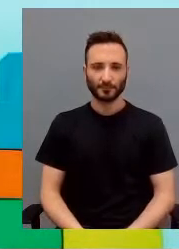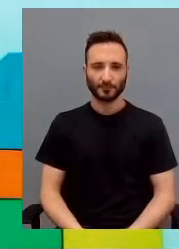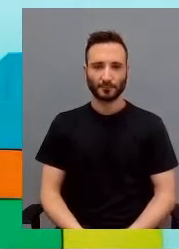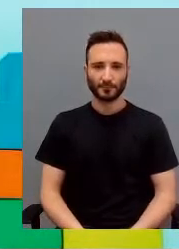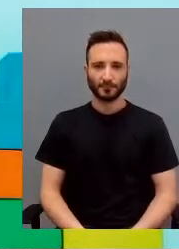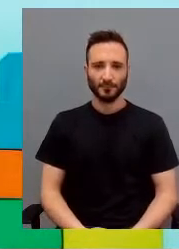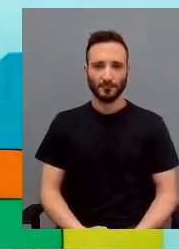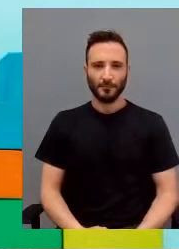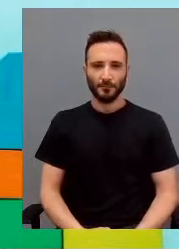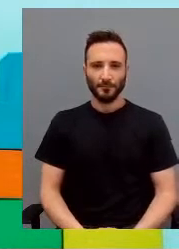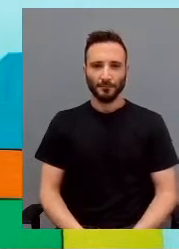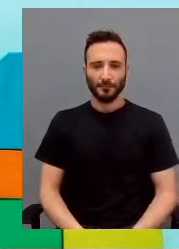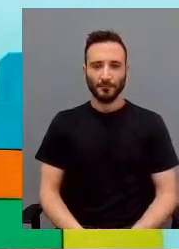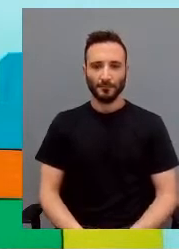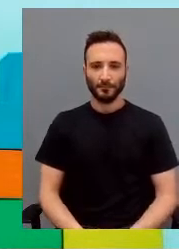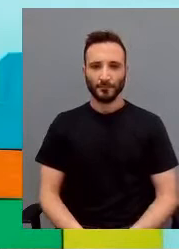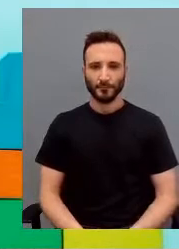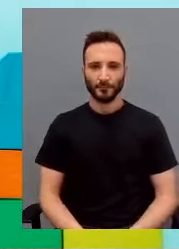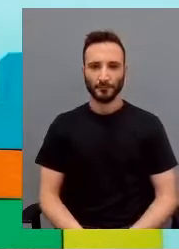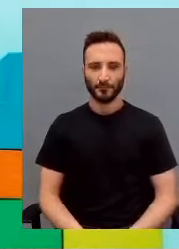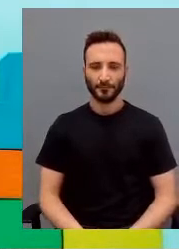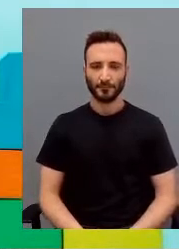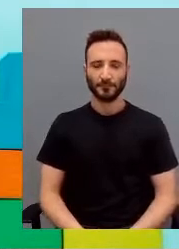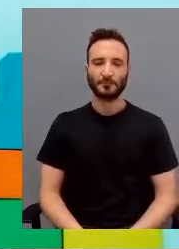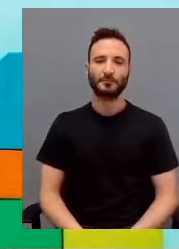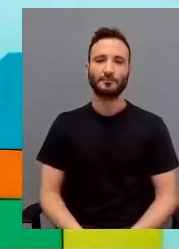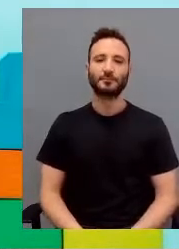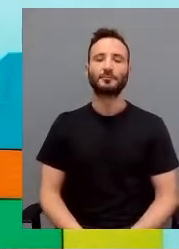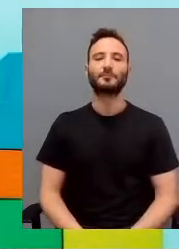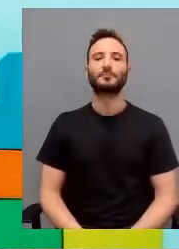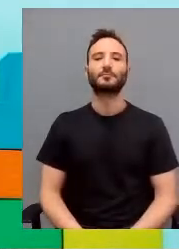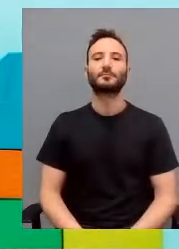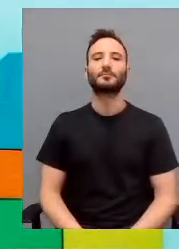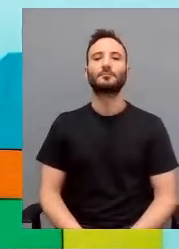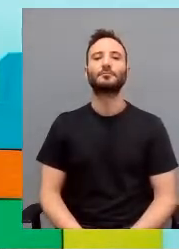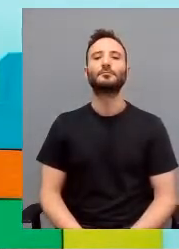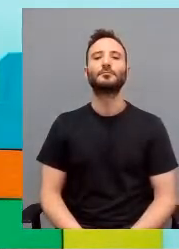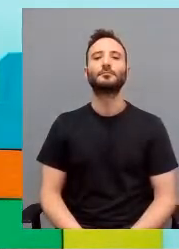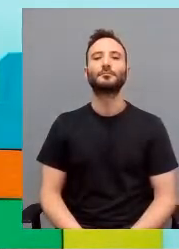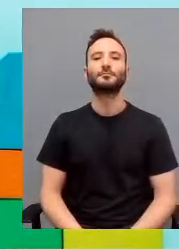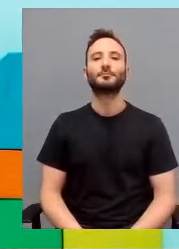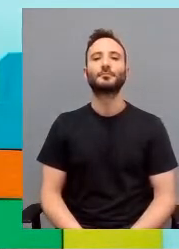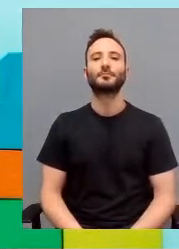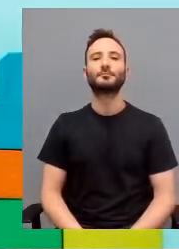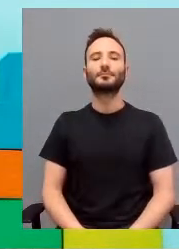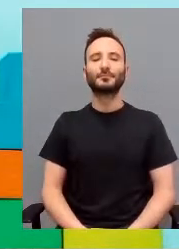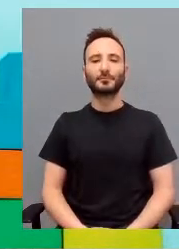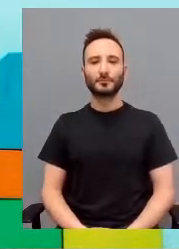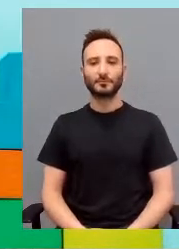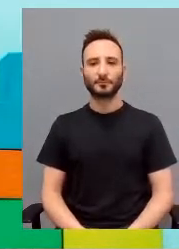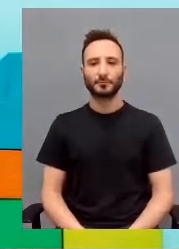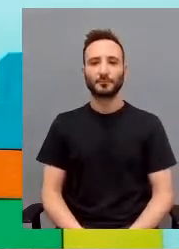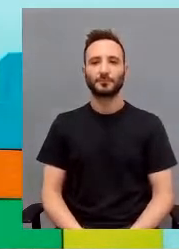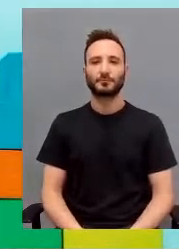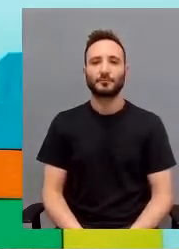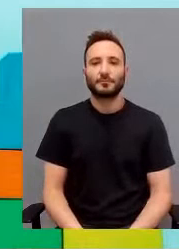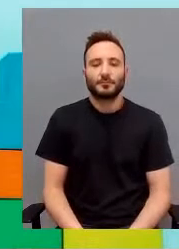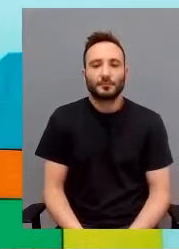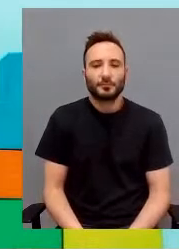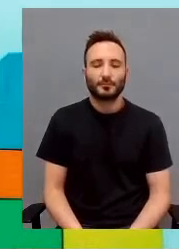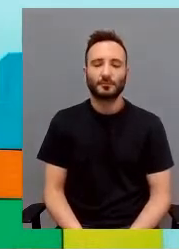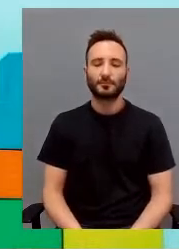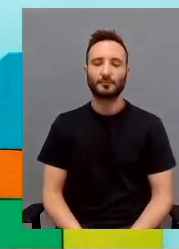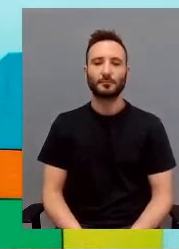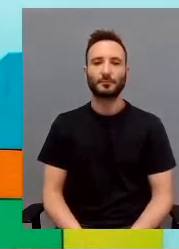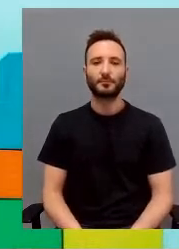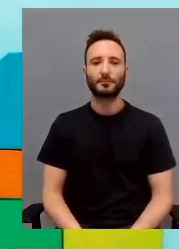invecchiando e spesso molti genitori non riescono più a farsi carico di un lungo periodo di